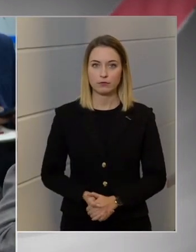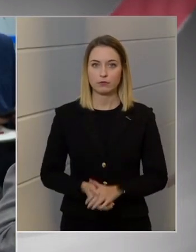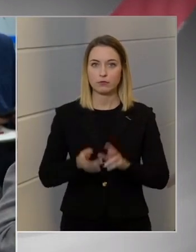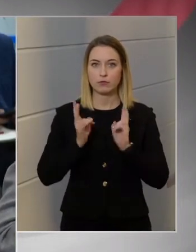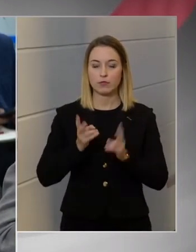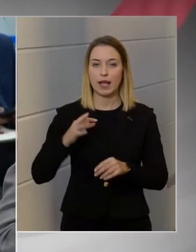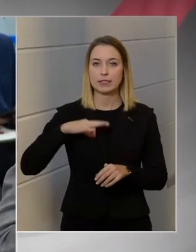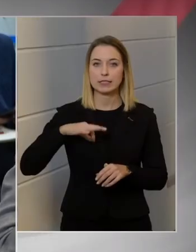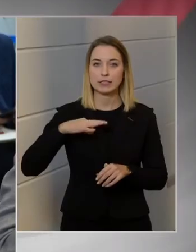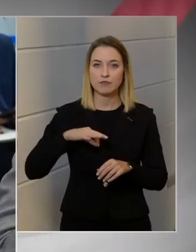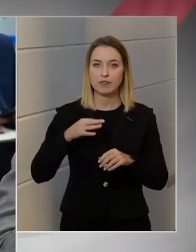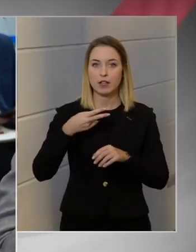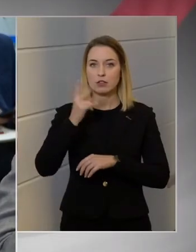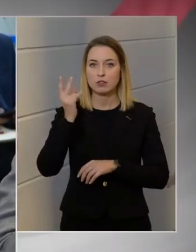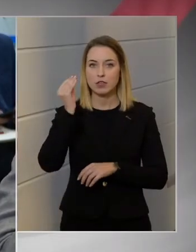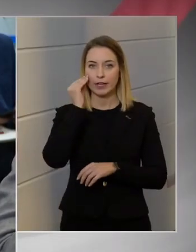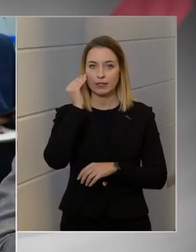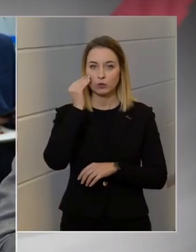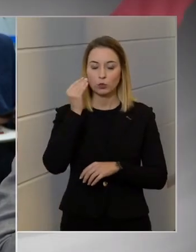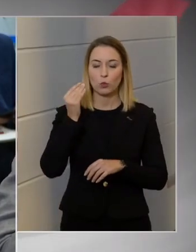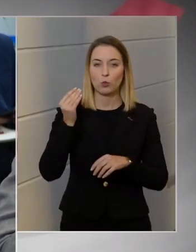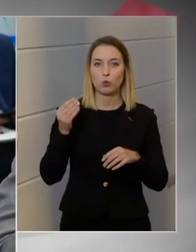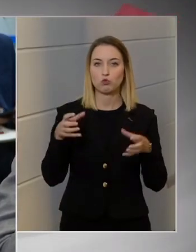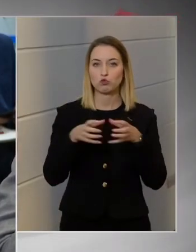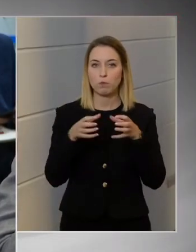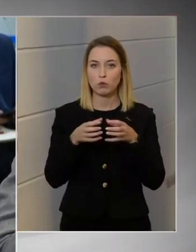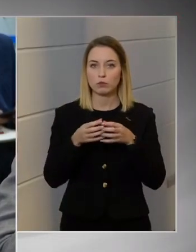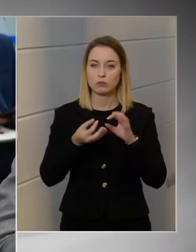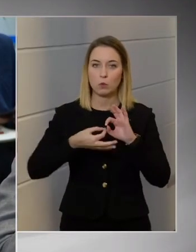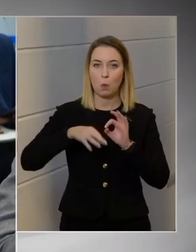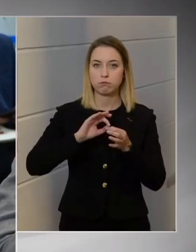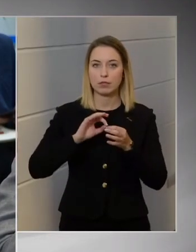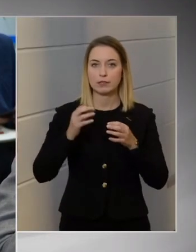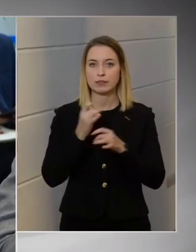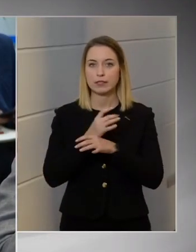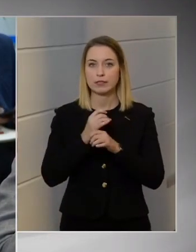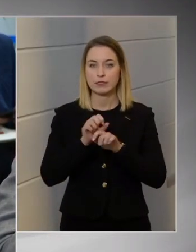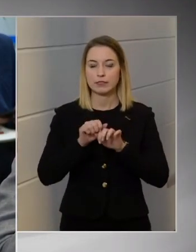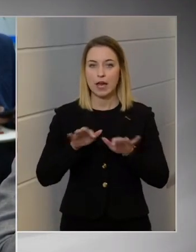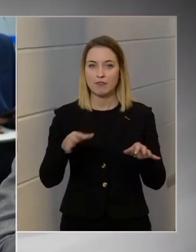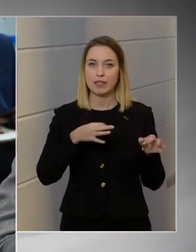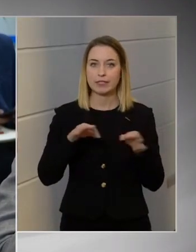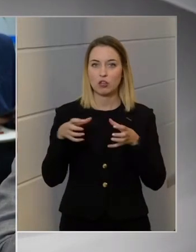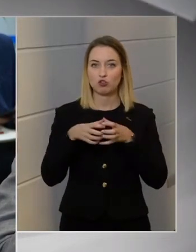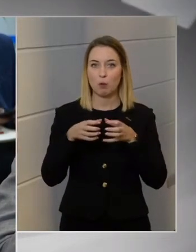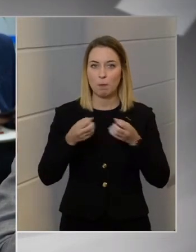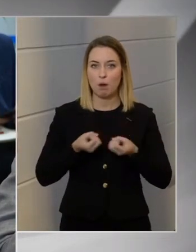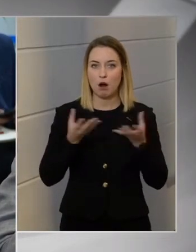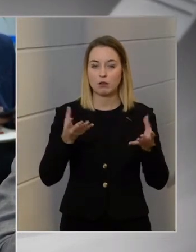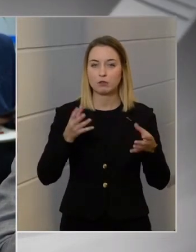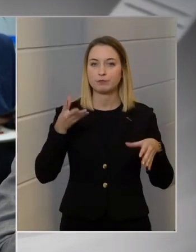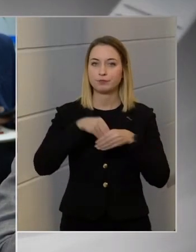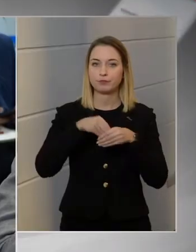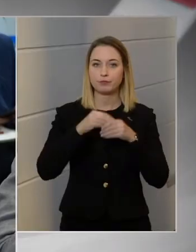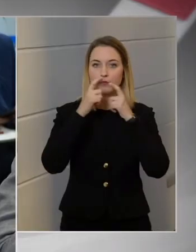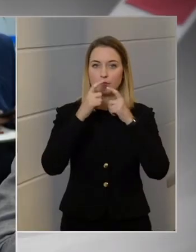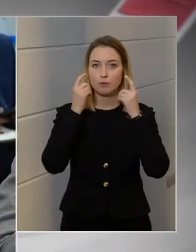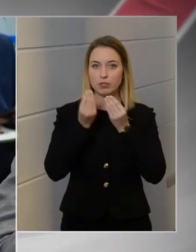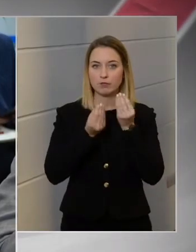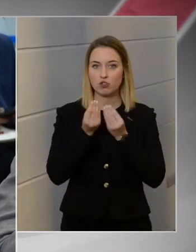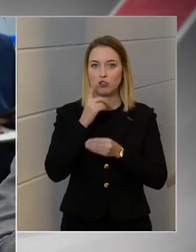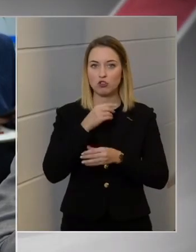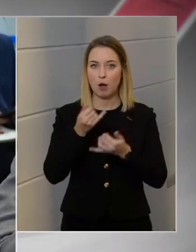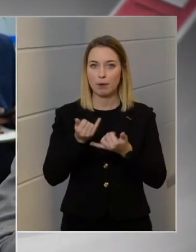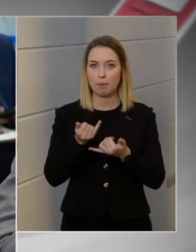egy civil szakértői csoport egy elég komplex ilyen járvány intézkedési csomagot tett közé, köztük a maszkviselést, ami most